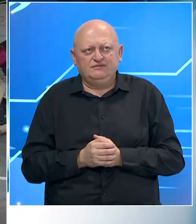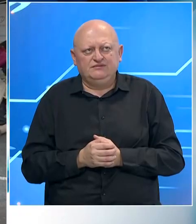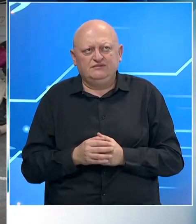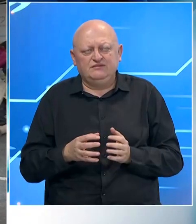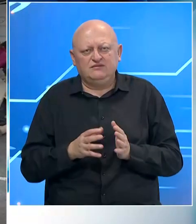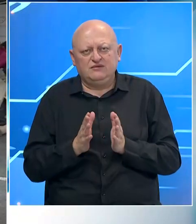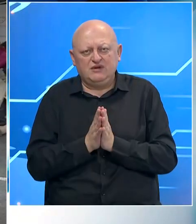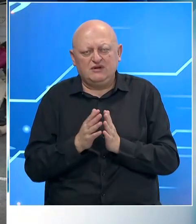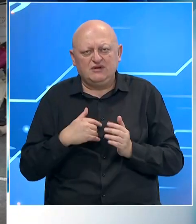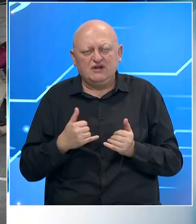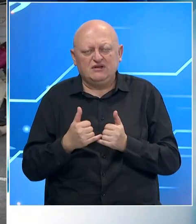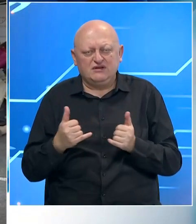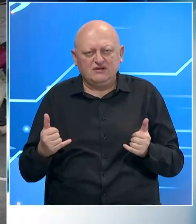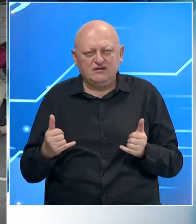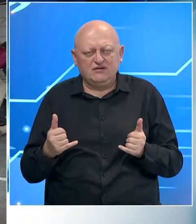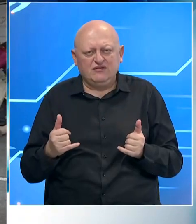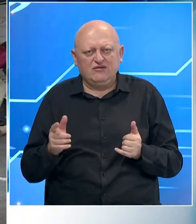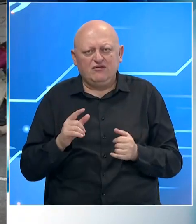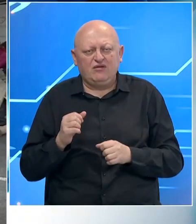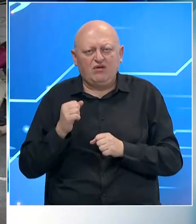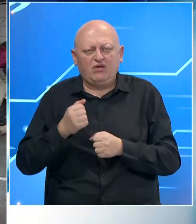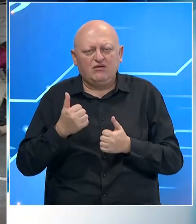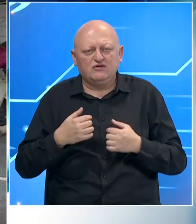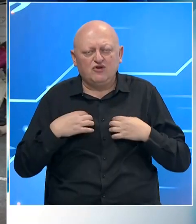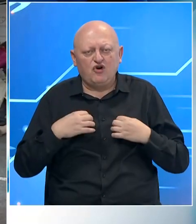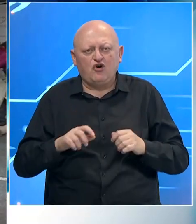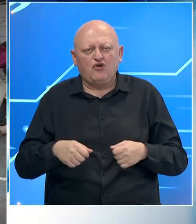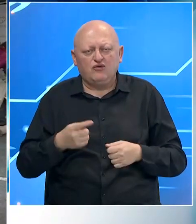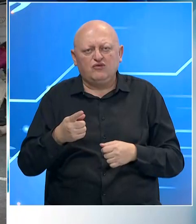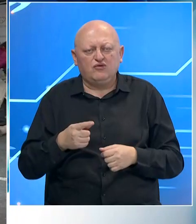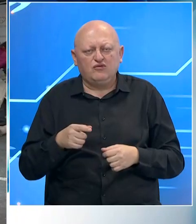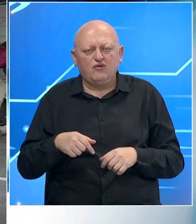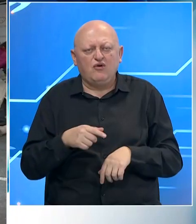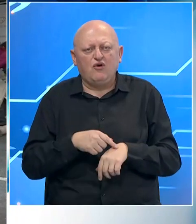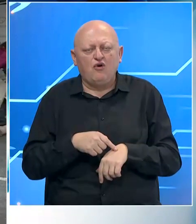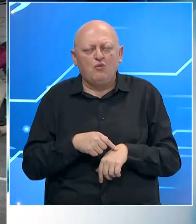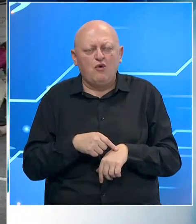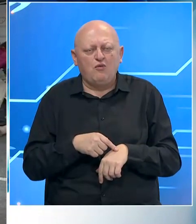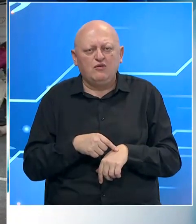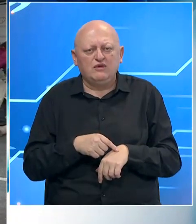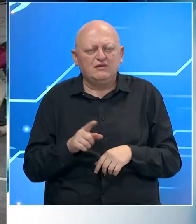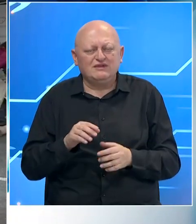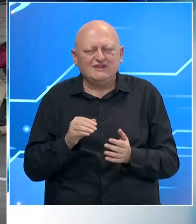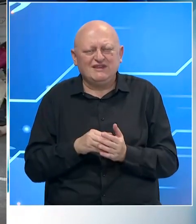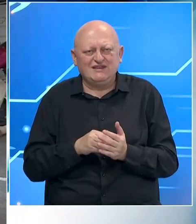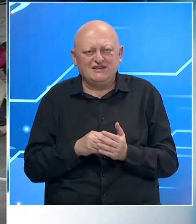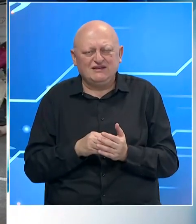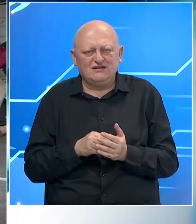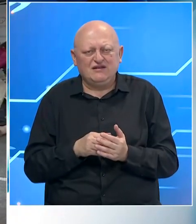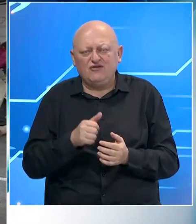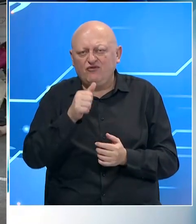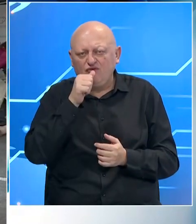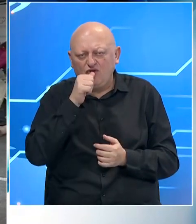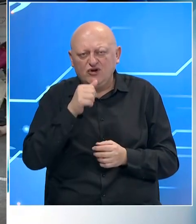Apelujemo na naše sugrađane da ne donose sada odjeću i obući s obzirom da to u ovom momentu zaista ne treba. Dakle,